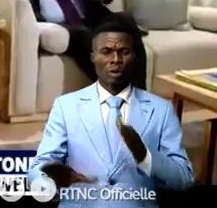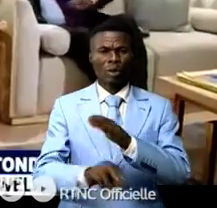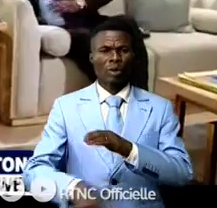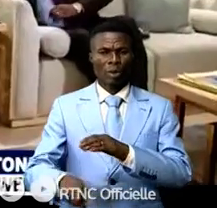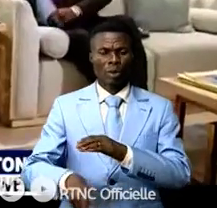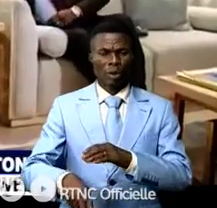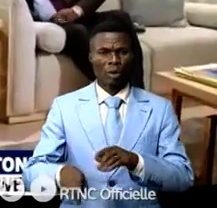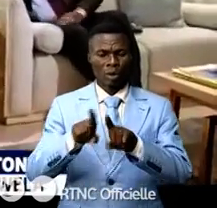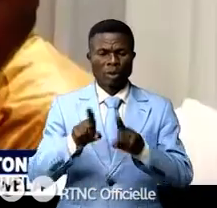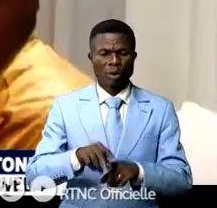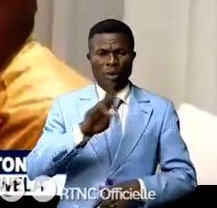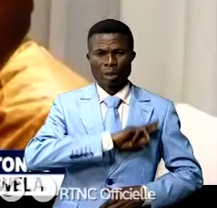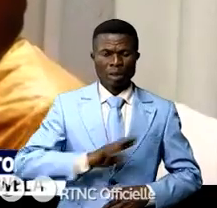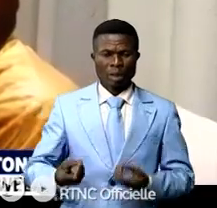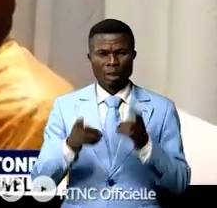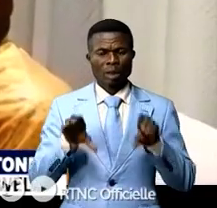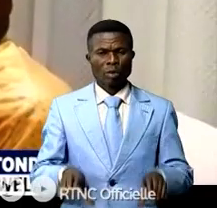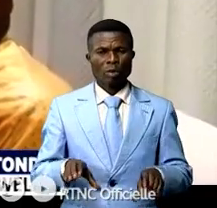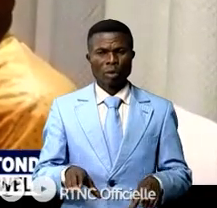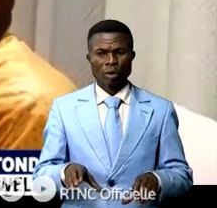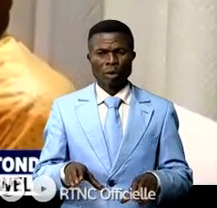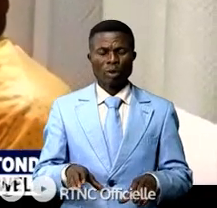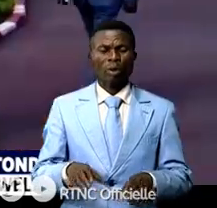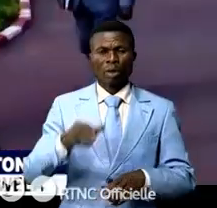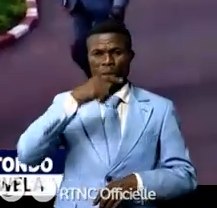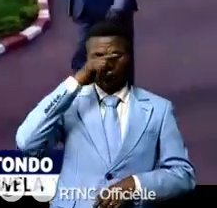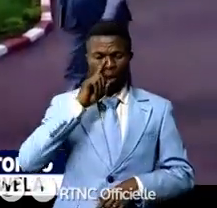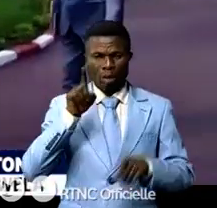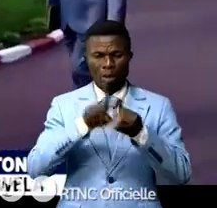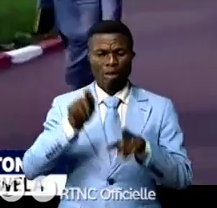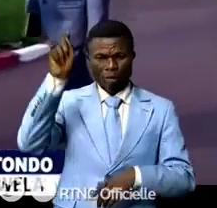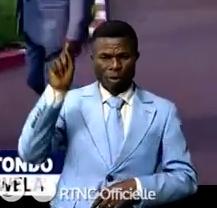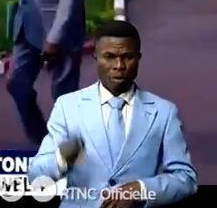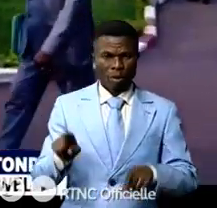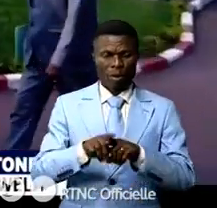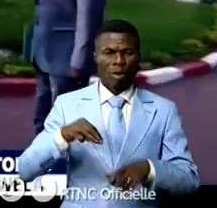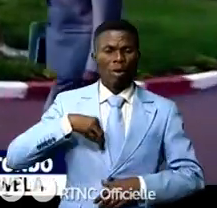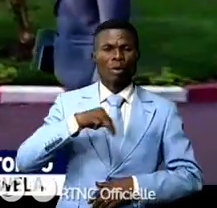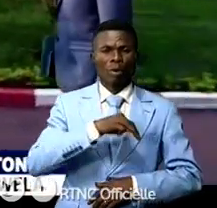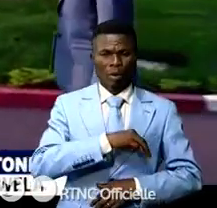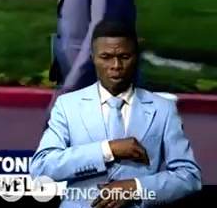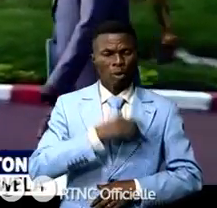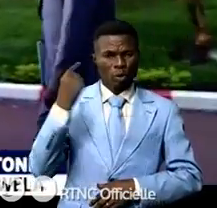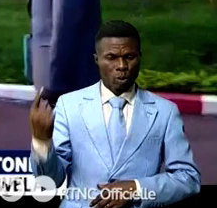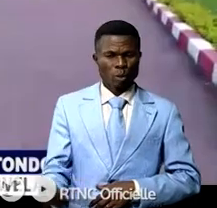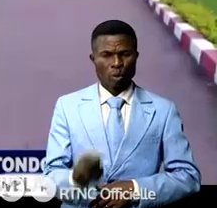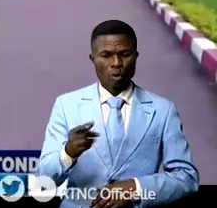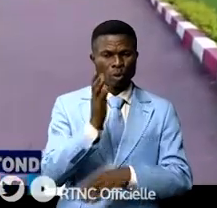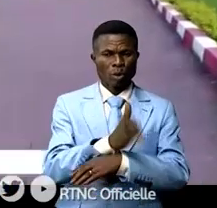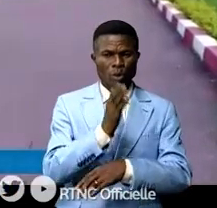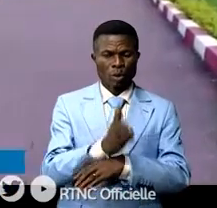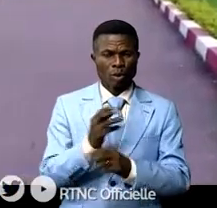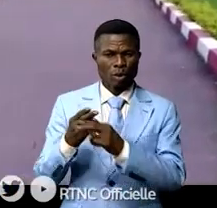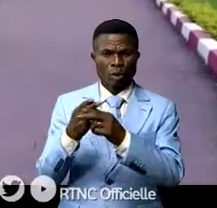notamment la République démocratique du Congo, le Gabon et le Tchad, en tant que membres non permanents au Conseil